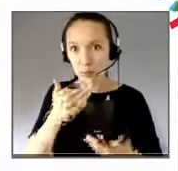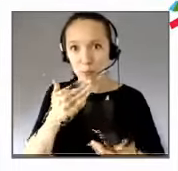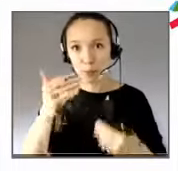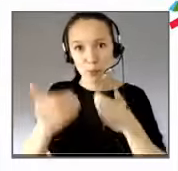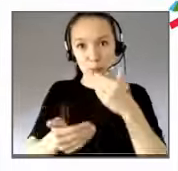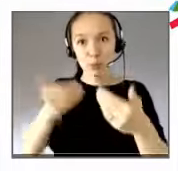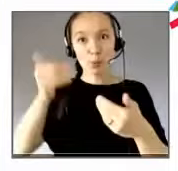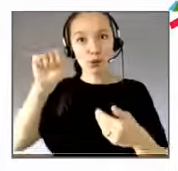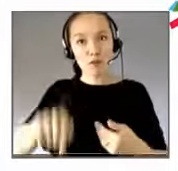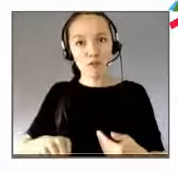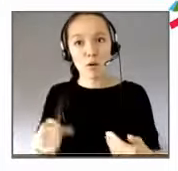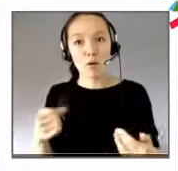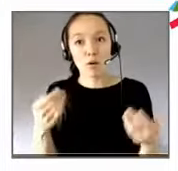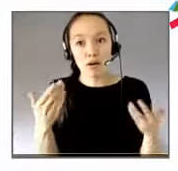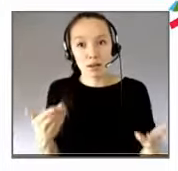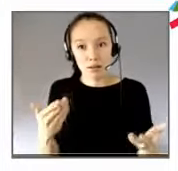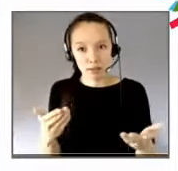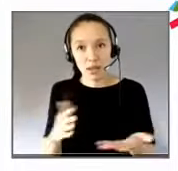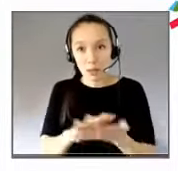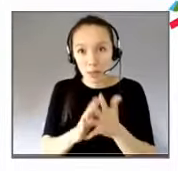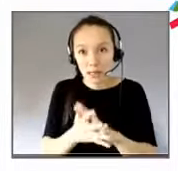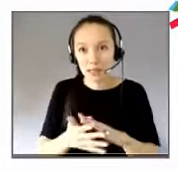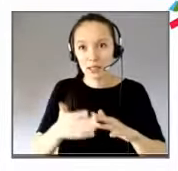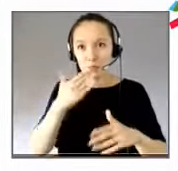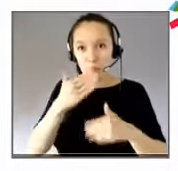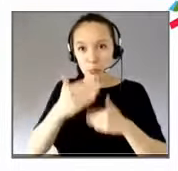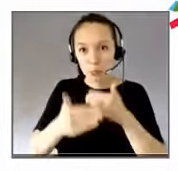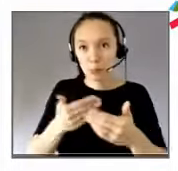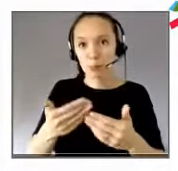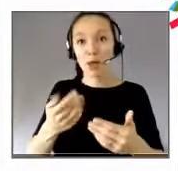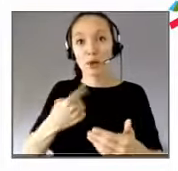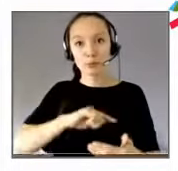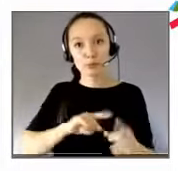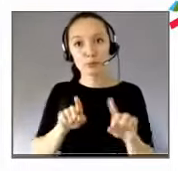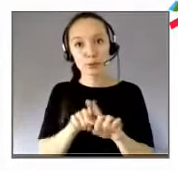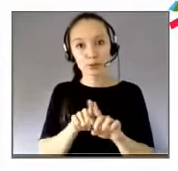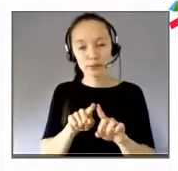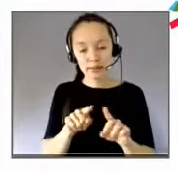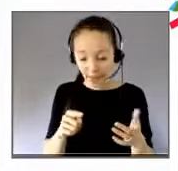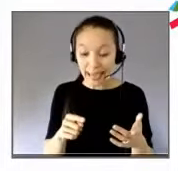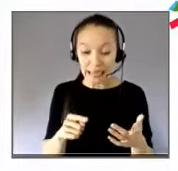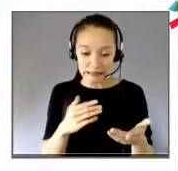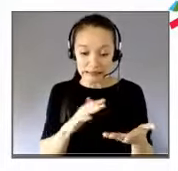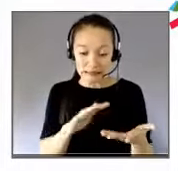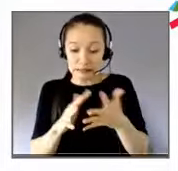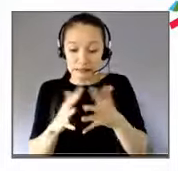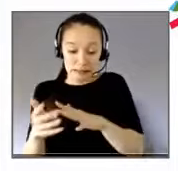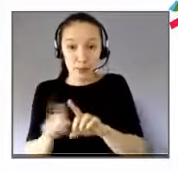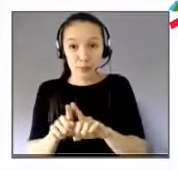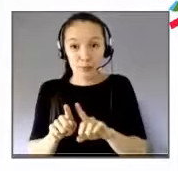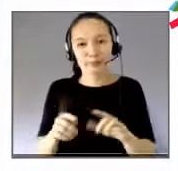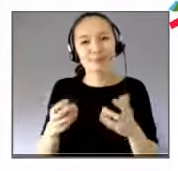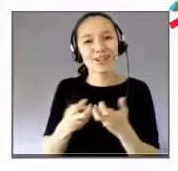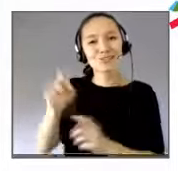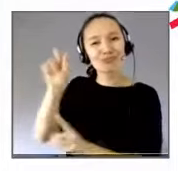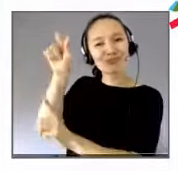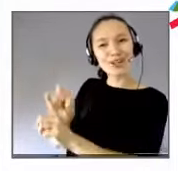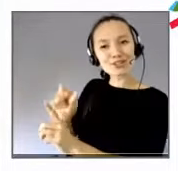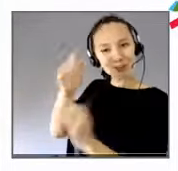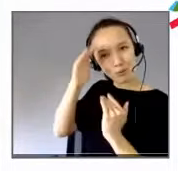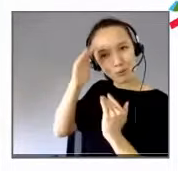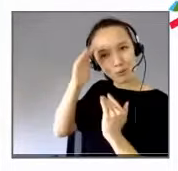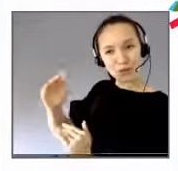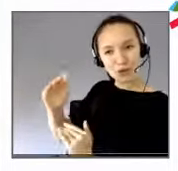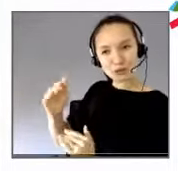ce type de pratique fait qu'on le devient parfois aussi. Donc, ça,'est très vrai pour la confiance. Quand vous faites confiance à quelqu'un, l'autre se sent tellement investi de la